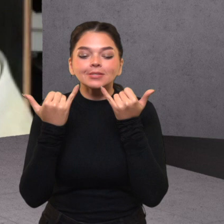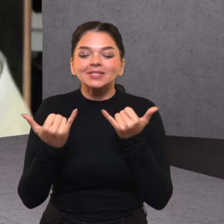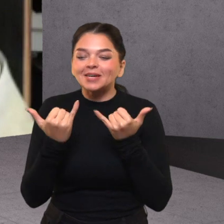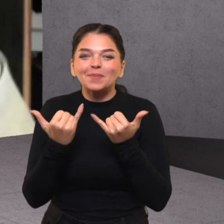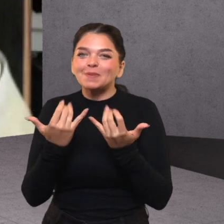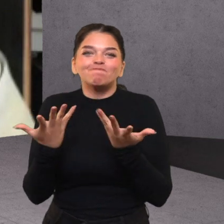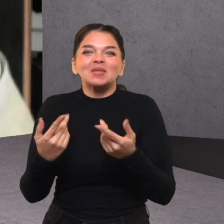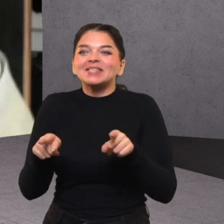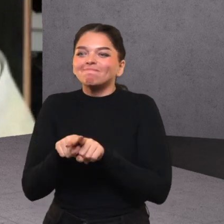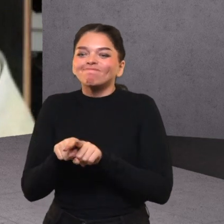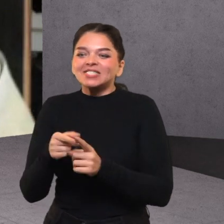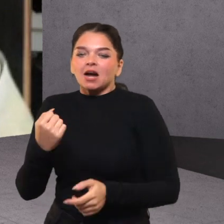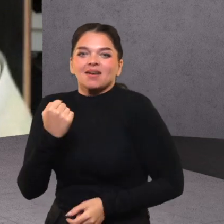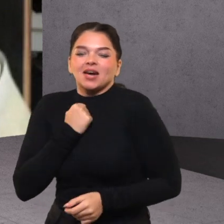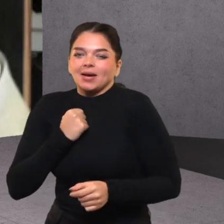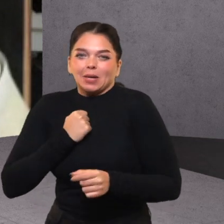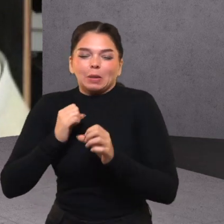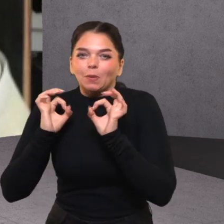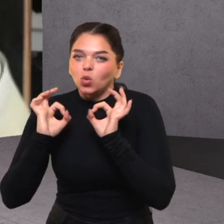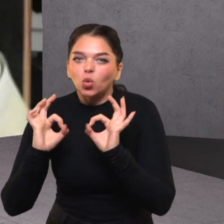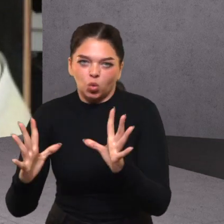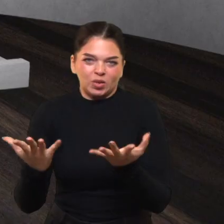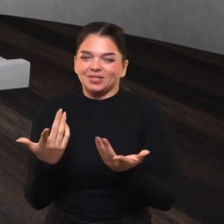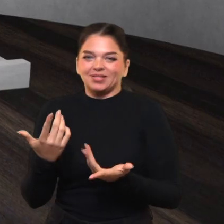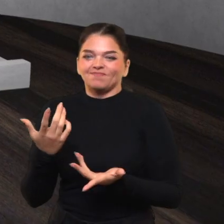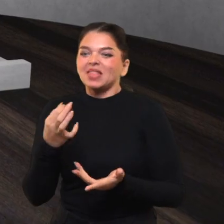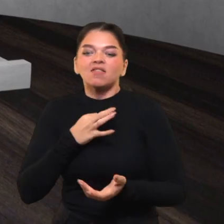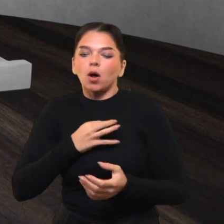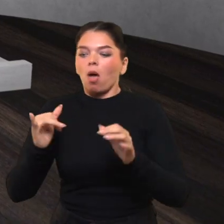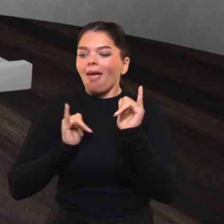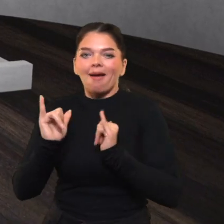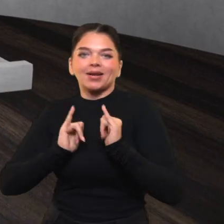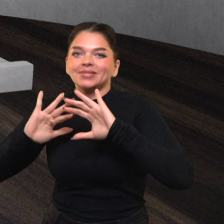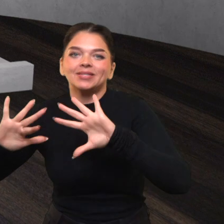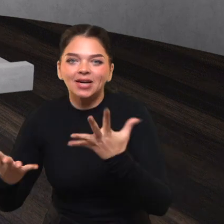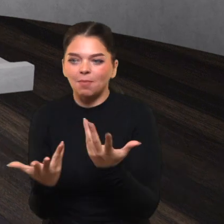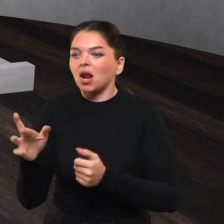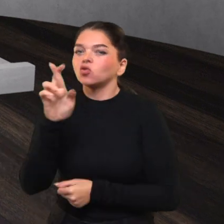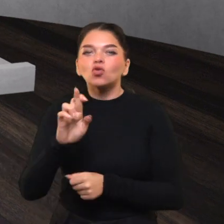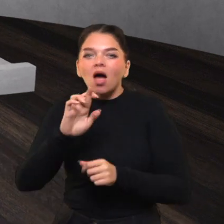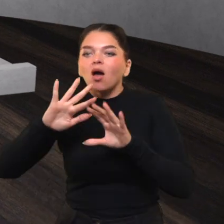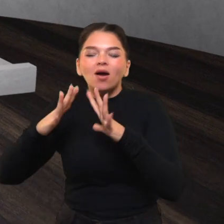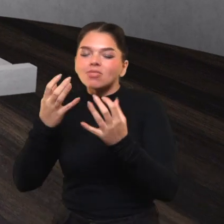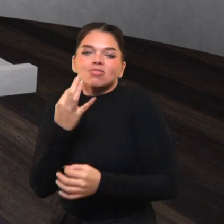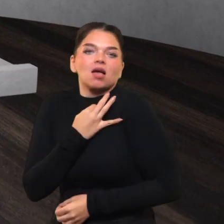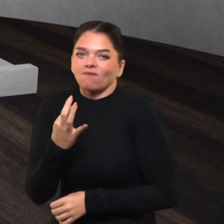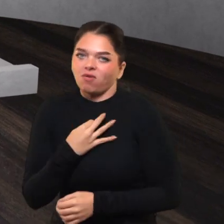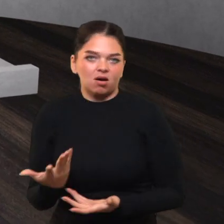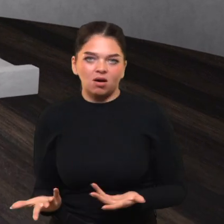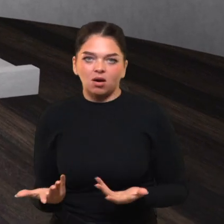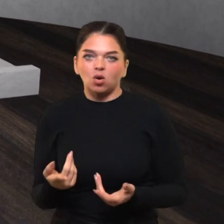Šiuo metu yra visiškas moralinis arbi valentiškumas, nepriklausomas nuo elgisio ir jo rezultatų.